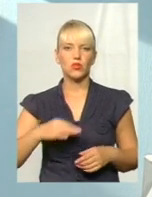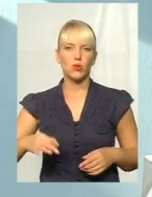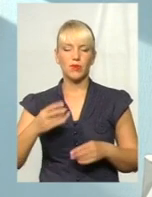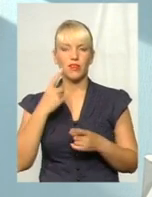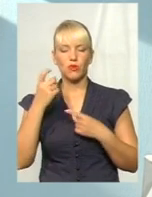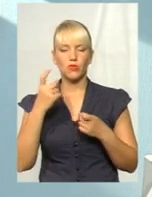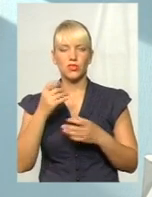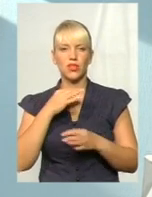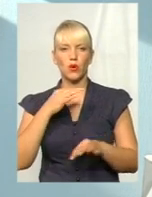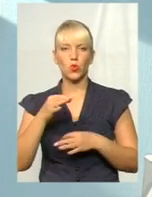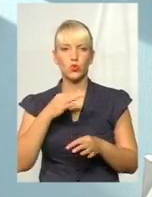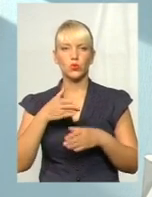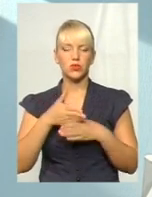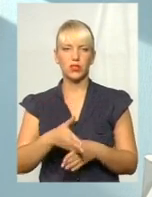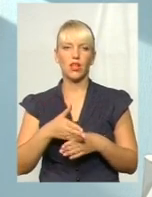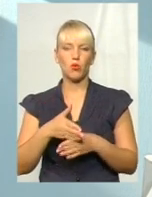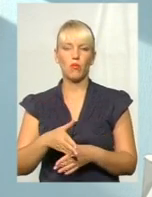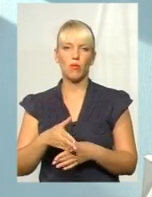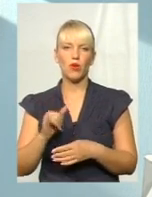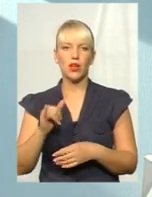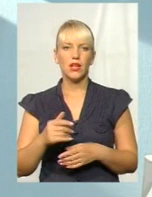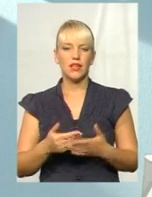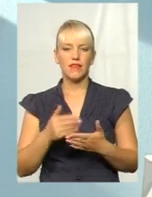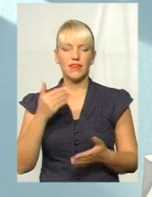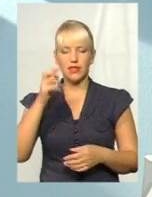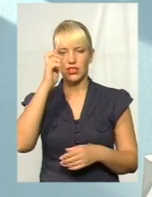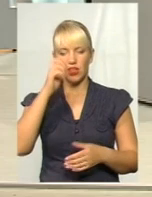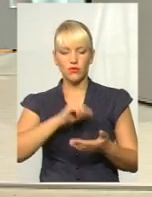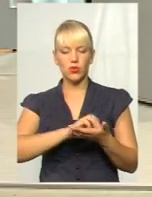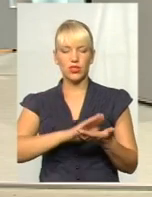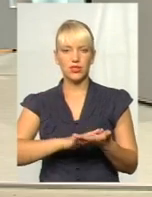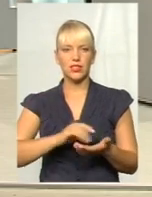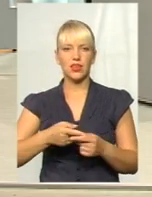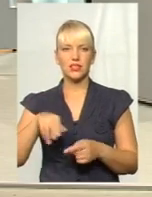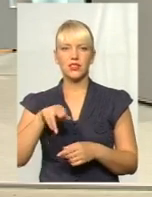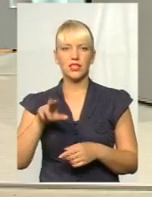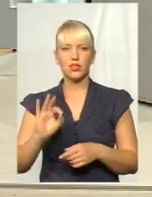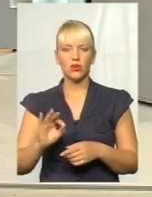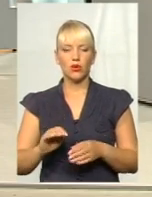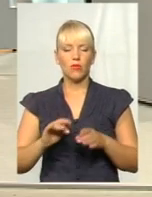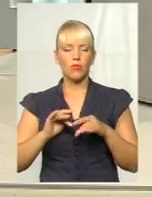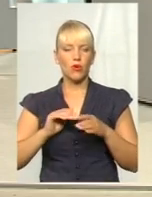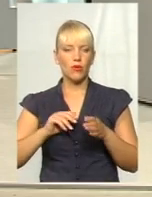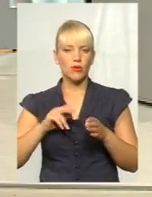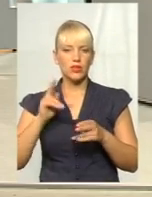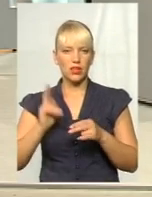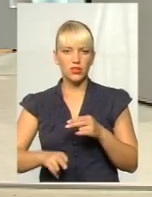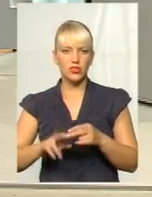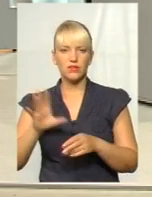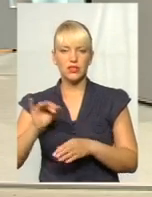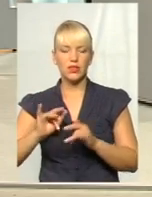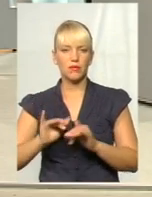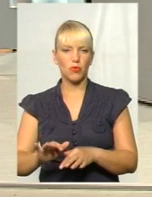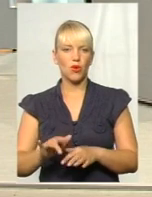-консультаційна допомога, від державної регістрації до проходження повністю завершених процедур. Хочу зауважити,